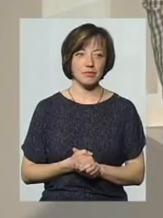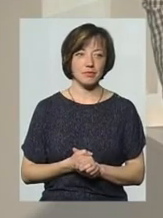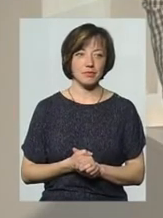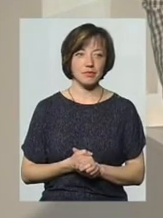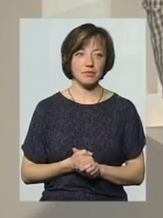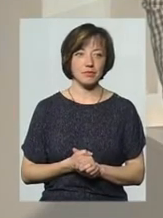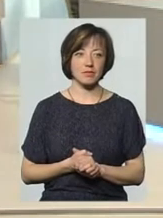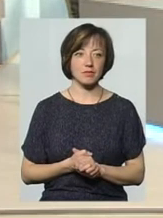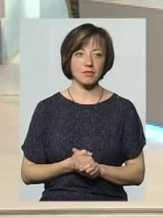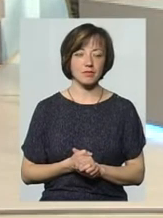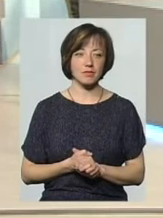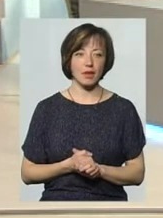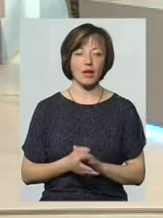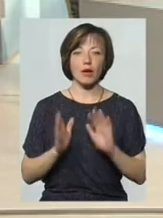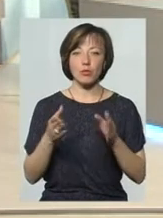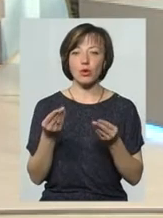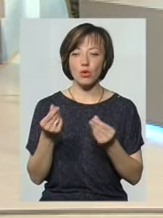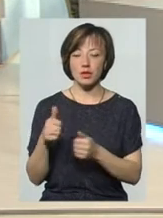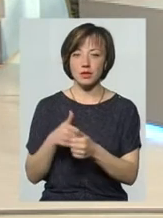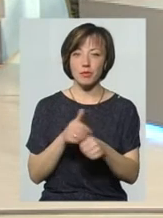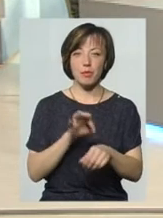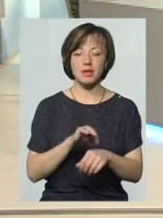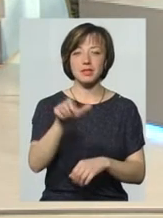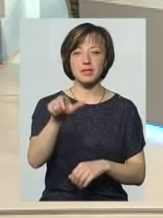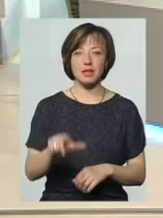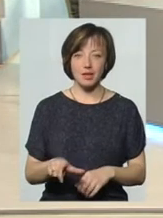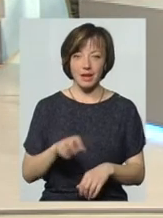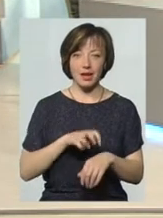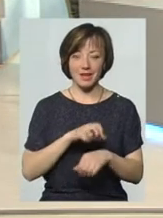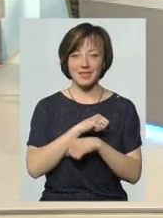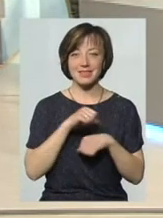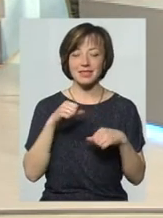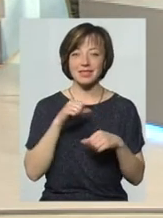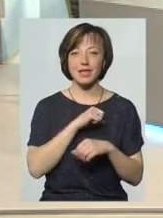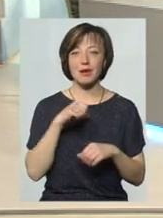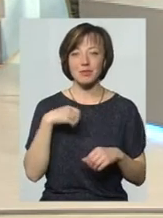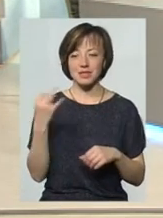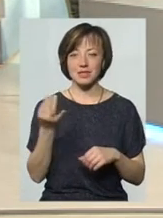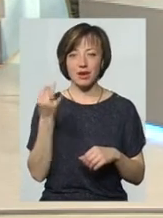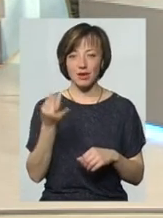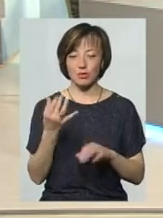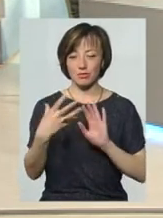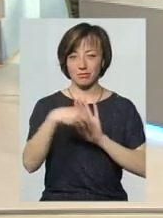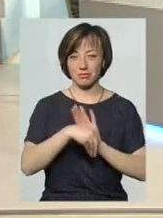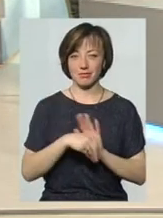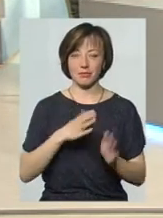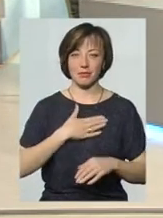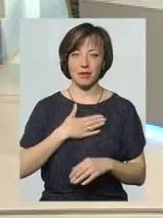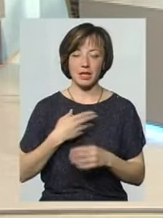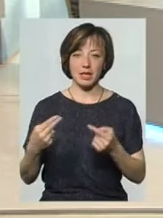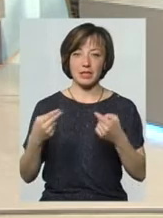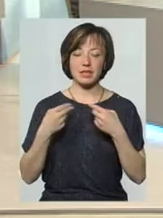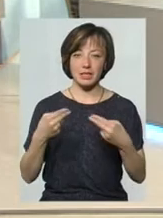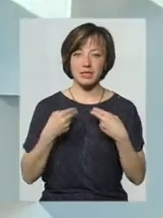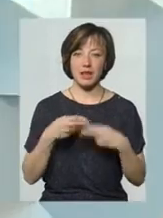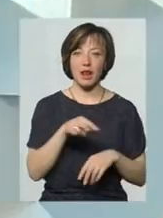Звичайно. Ну, оскільки вже будуть гроші ходити за пацієнтом, то кожен центр буде зацікавлений, щоб навіть, наприклад, до нас їздили з